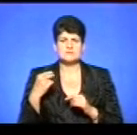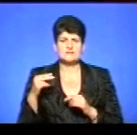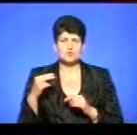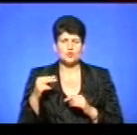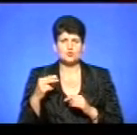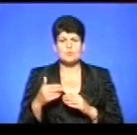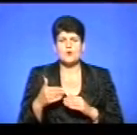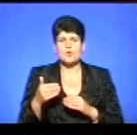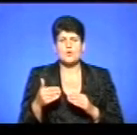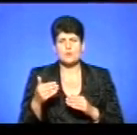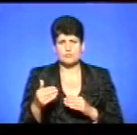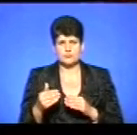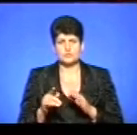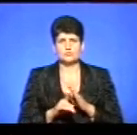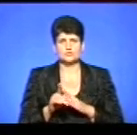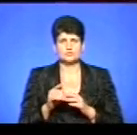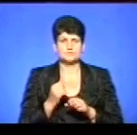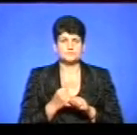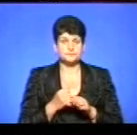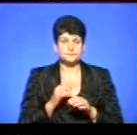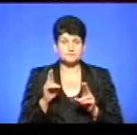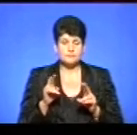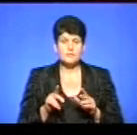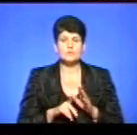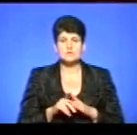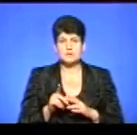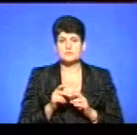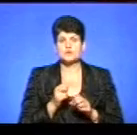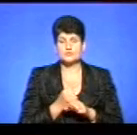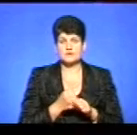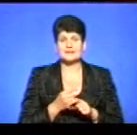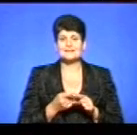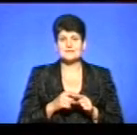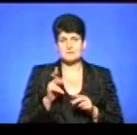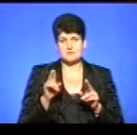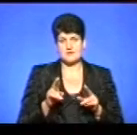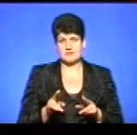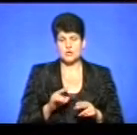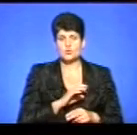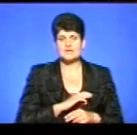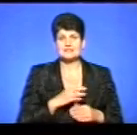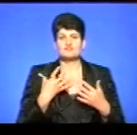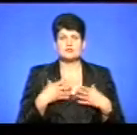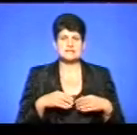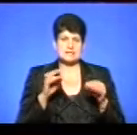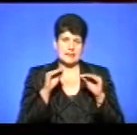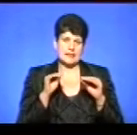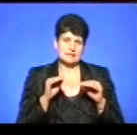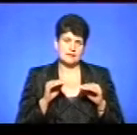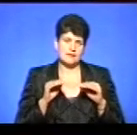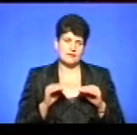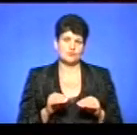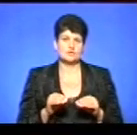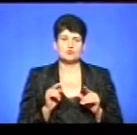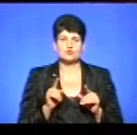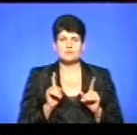першим кроком до введення цих правил. Ми почали вже працювати над цими правилами. Юристи вже складають відповідний каркас